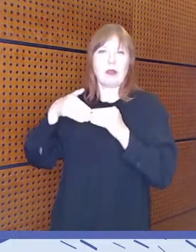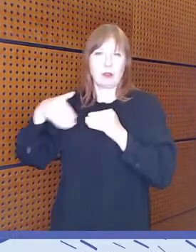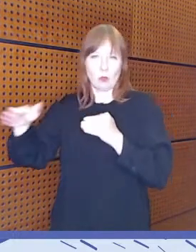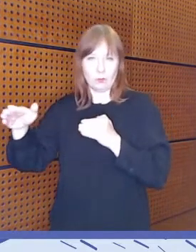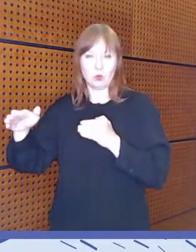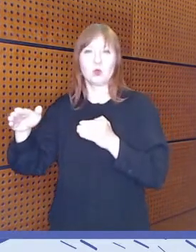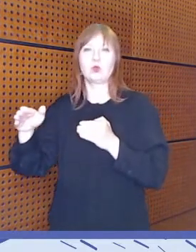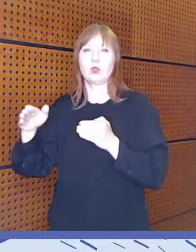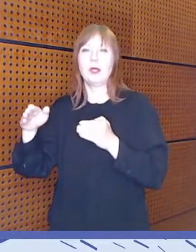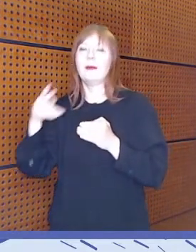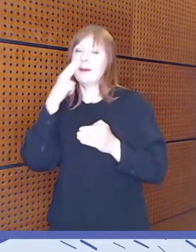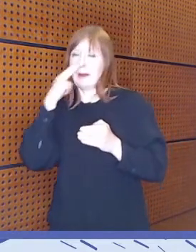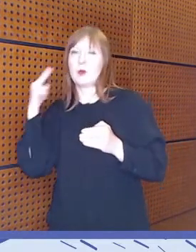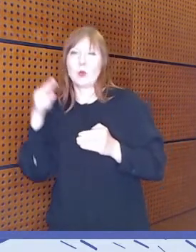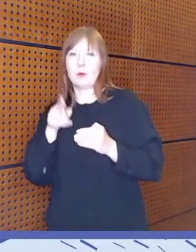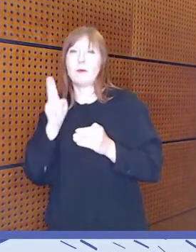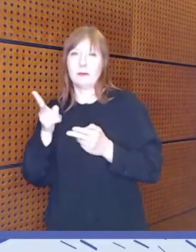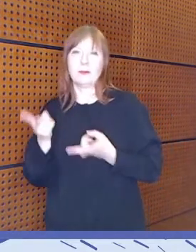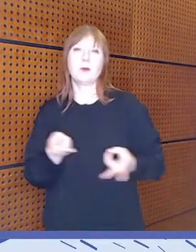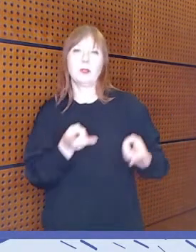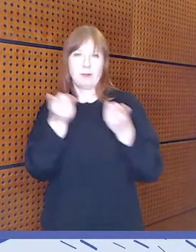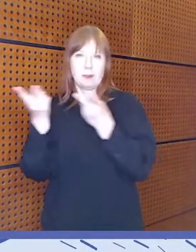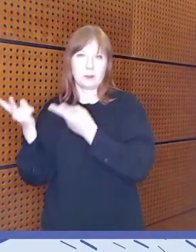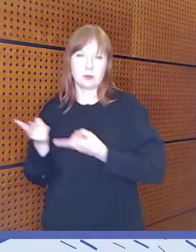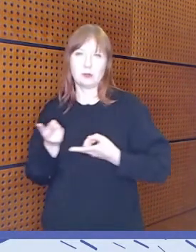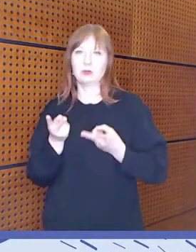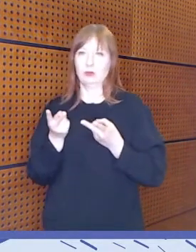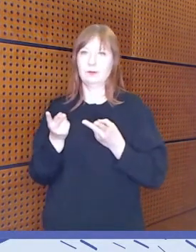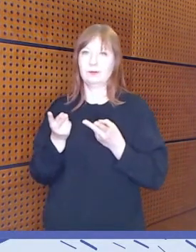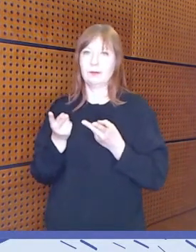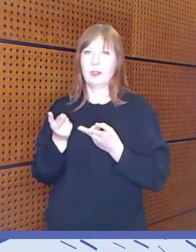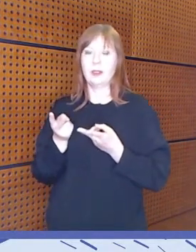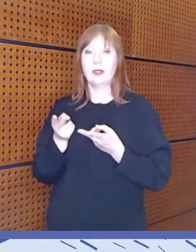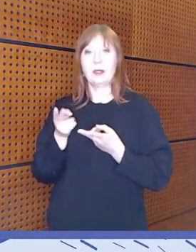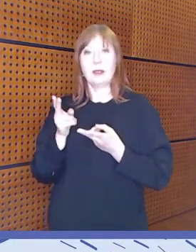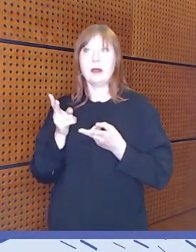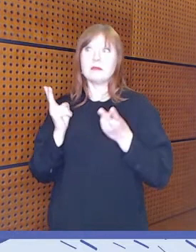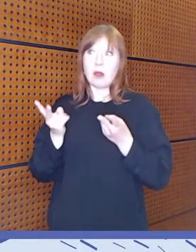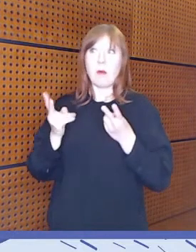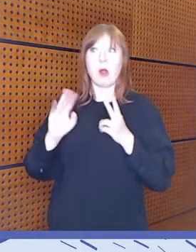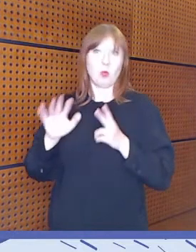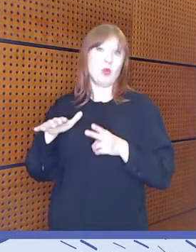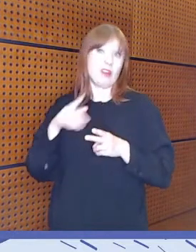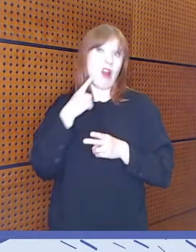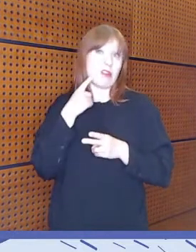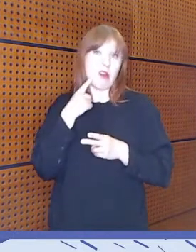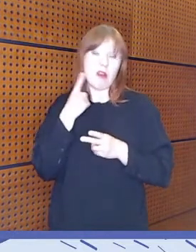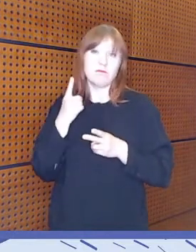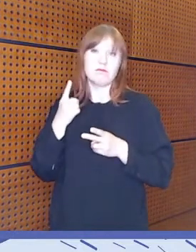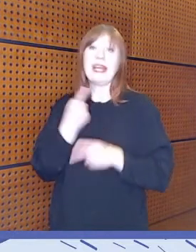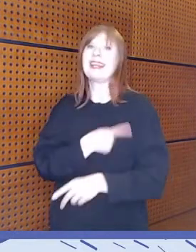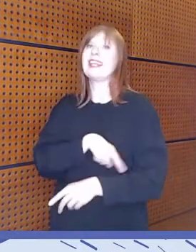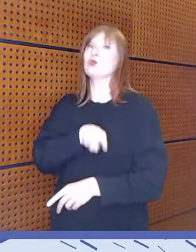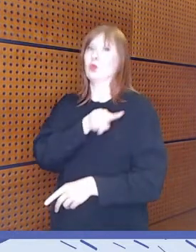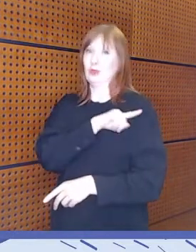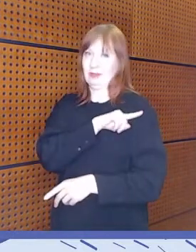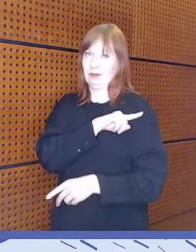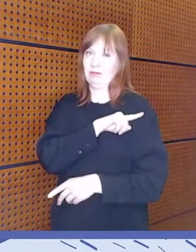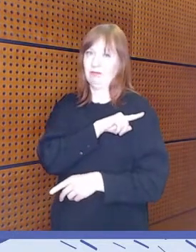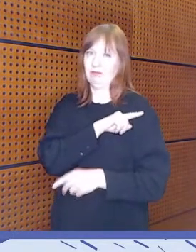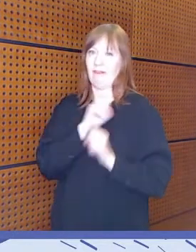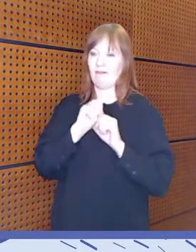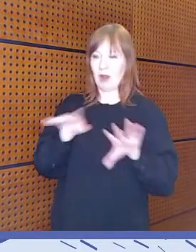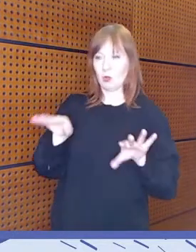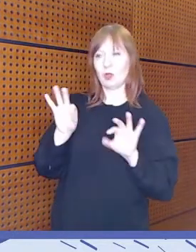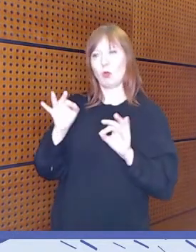yhdenvertaisuuden näkökulmasta. Eli ylipäätään, kuten kaikilla, resurssit vaikuttavat paljon siihen toiminnan jatkuvuuteen ja